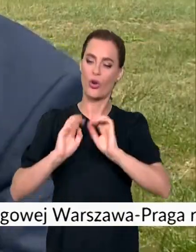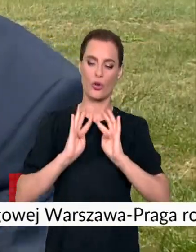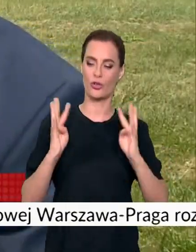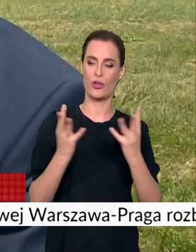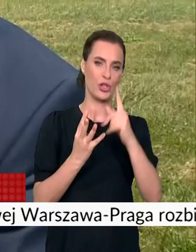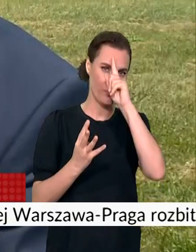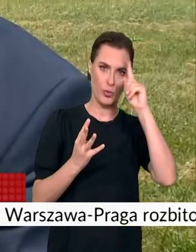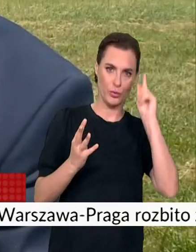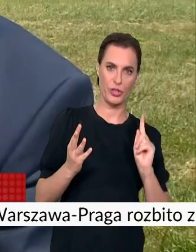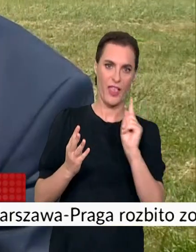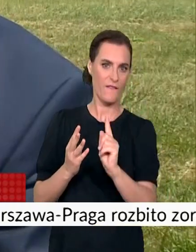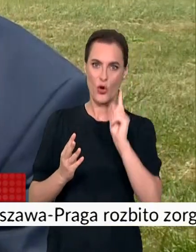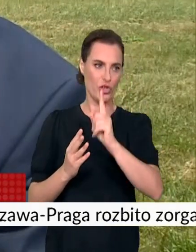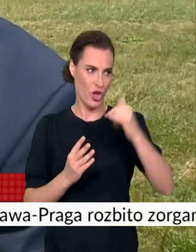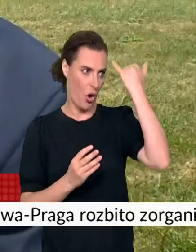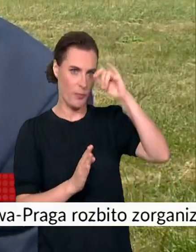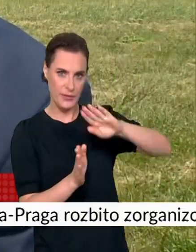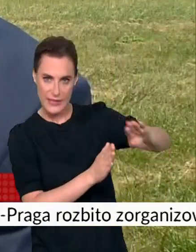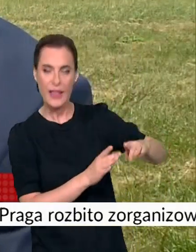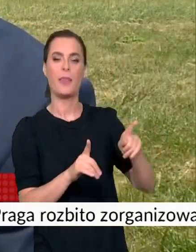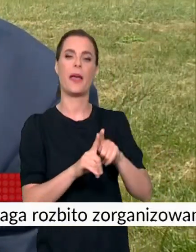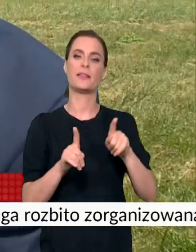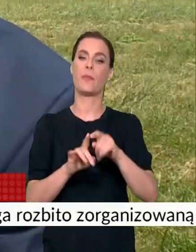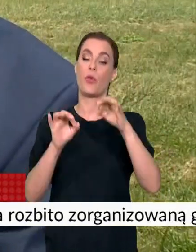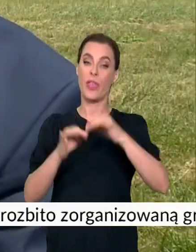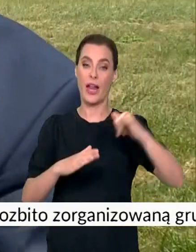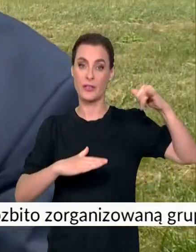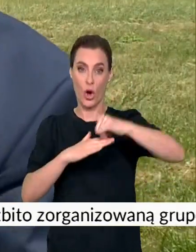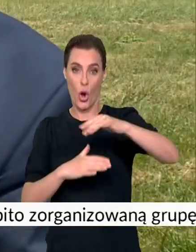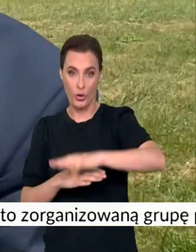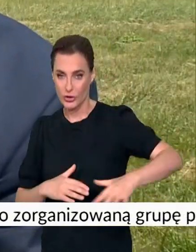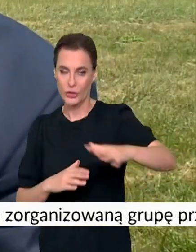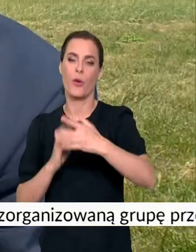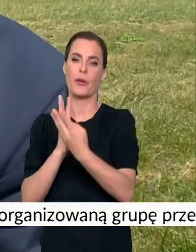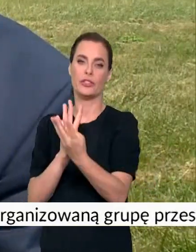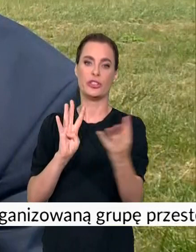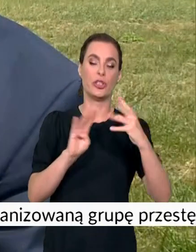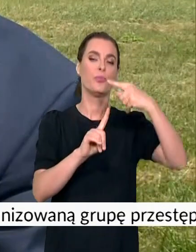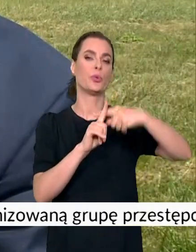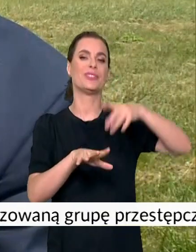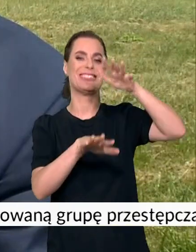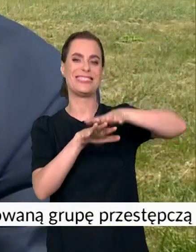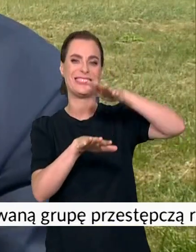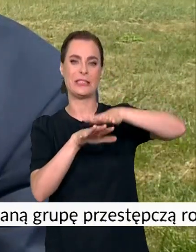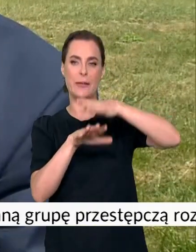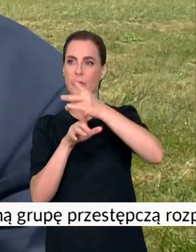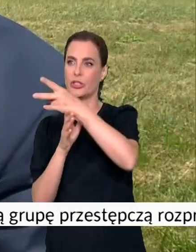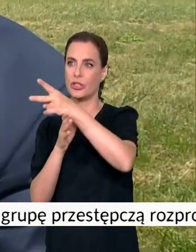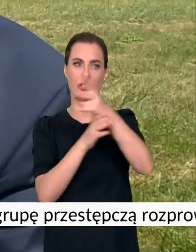uniemożliwić dostęp osób trzecich na teren lotniska, tak będzie miało systemy, które będą